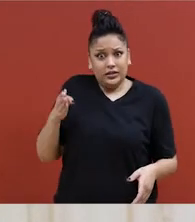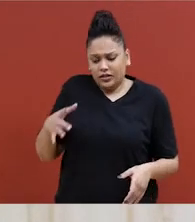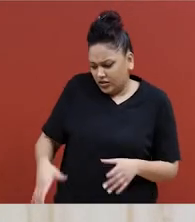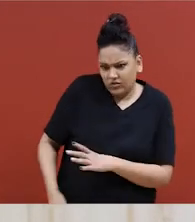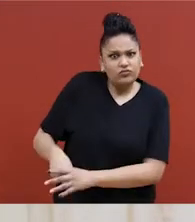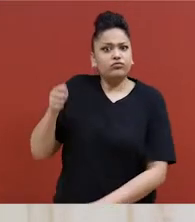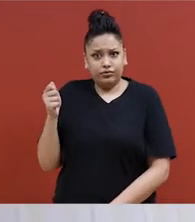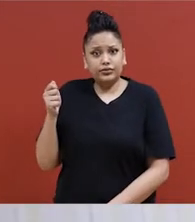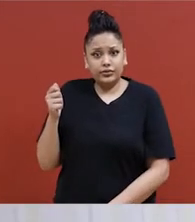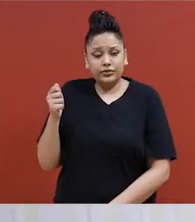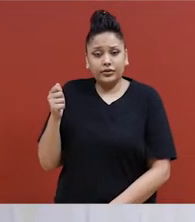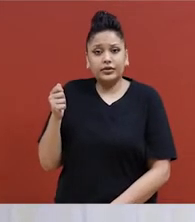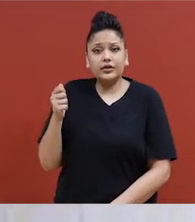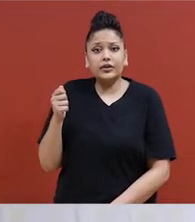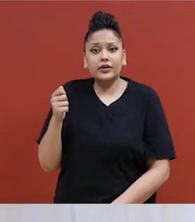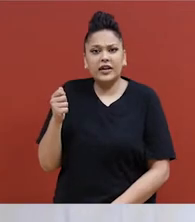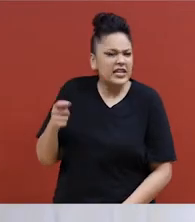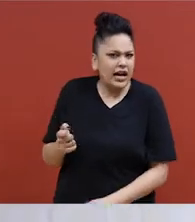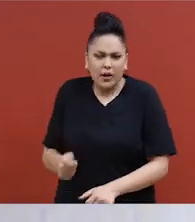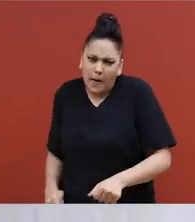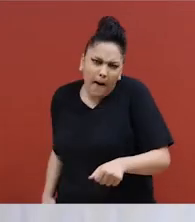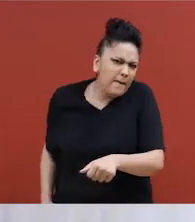'utiliser pour donner un coup vers le haut.